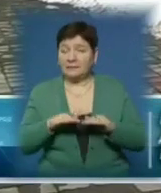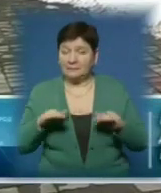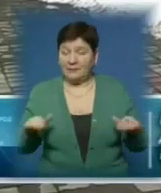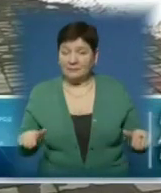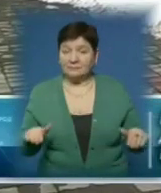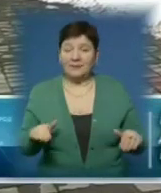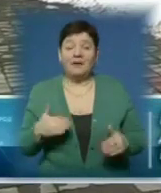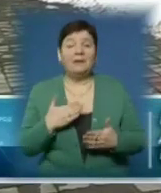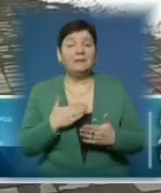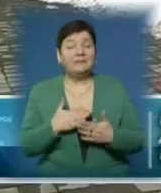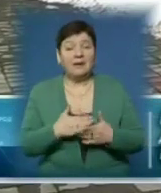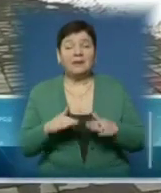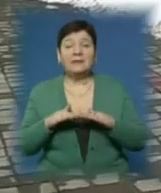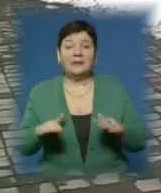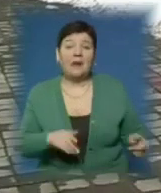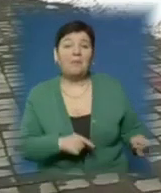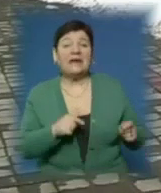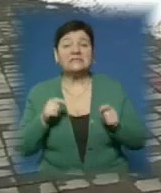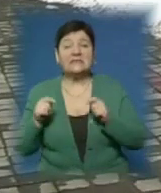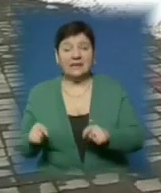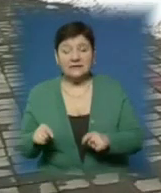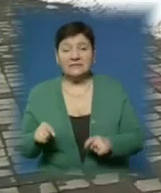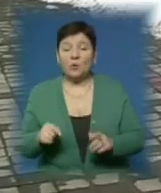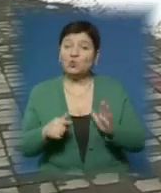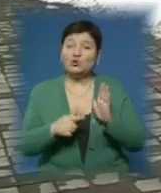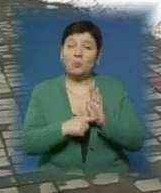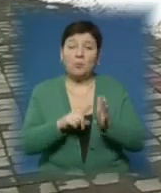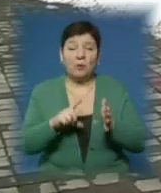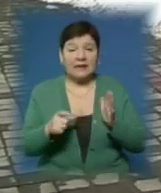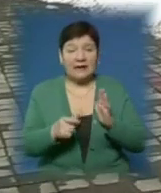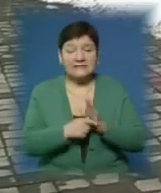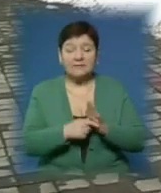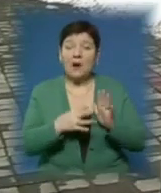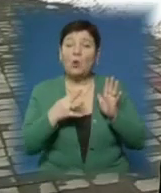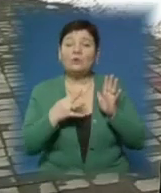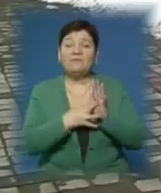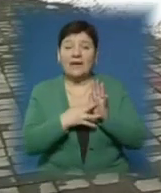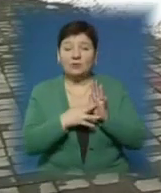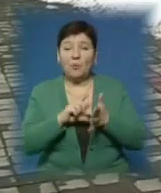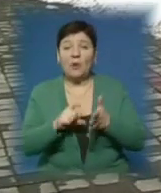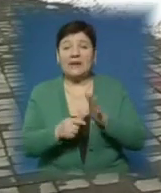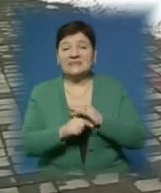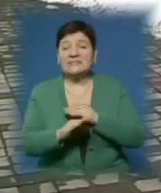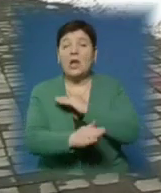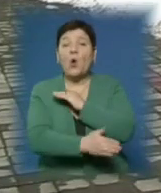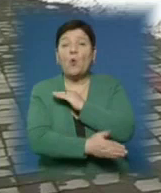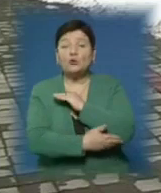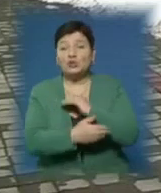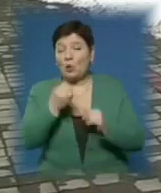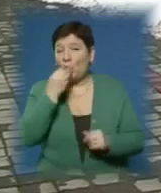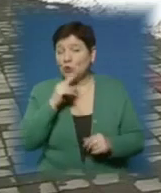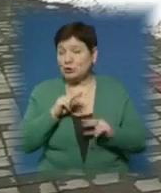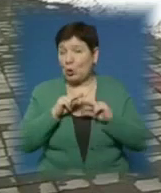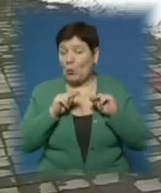Є діточка-переселенців із Солотвіна. У 7 класі учень, у 9 класі учень. Причому хороші учні.